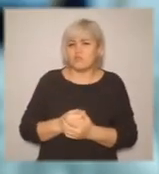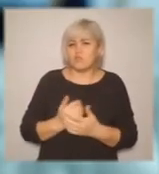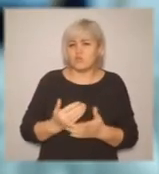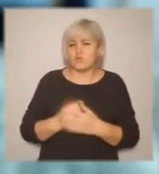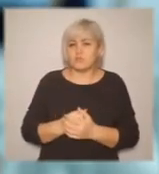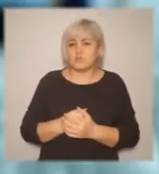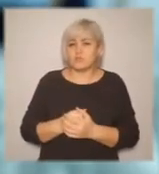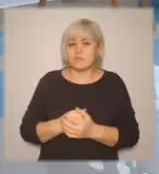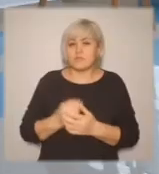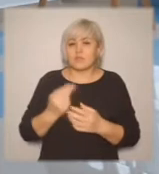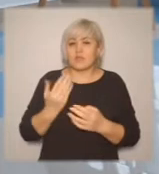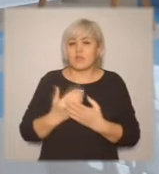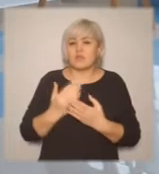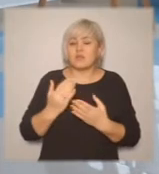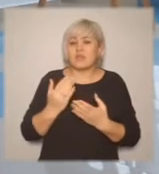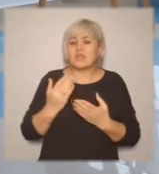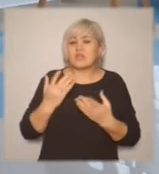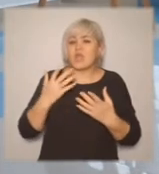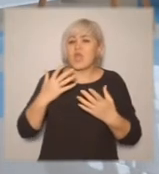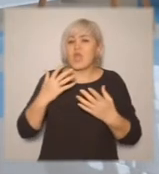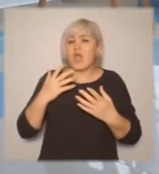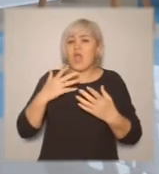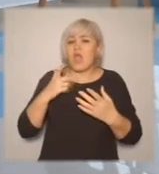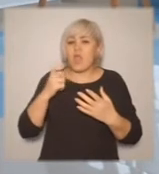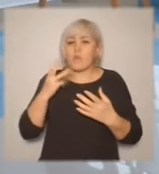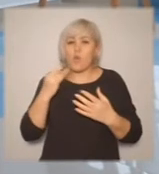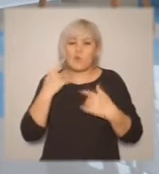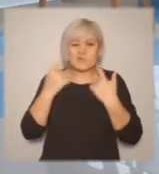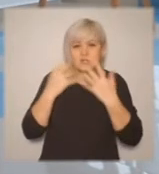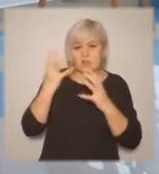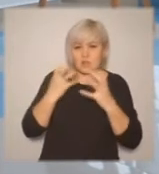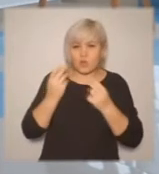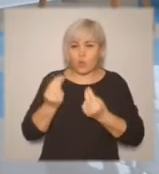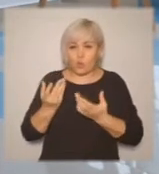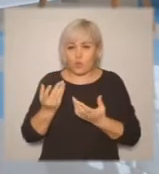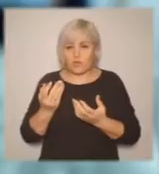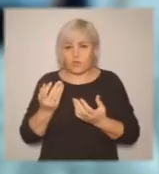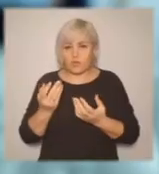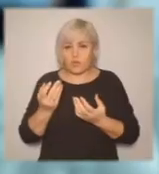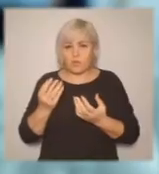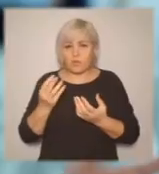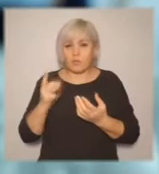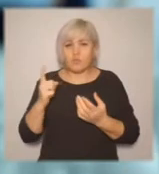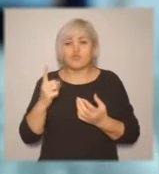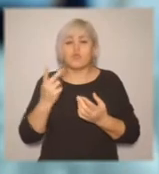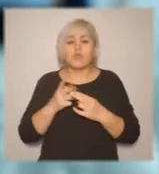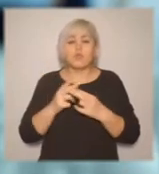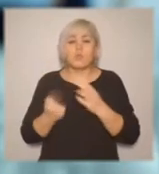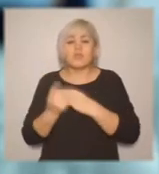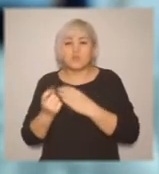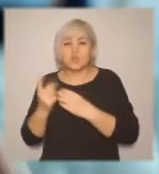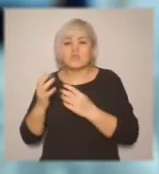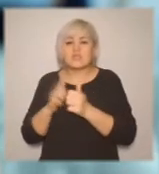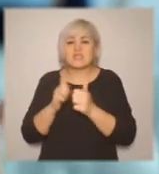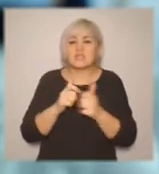для них не открывалось, когда не было типа комментатора. Это и эмоции игроков, потому что что происходит за соседним